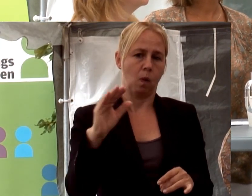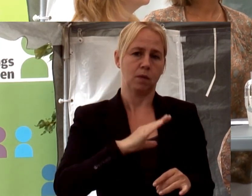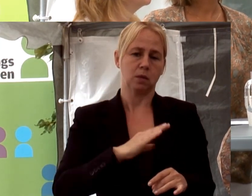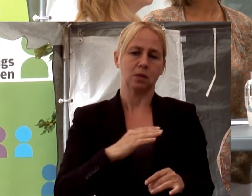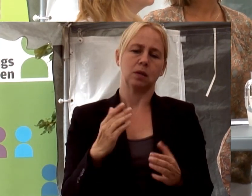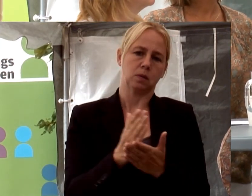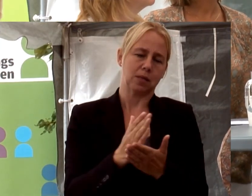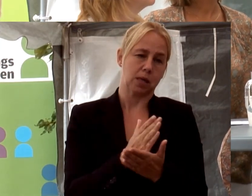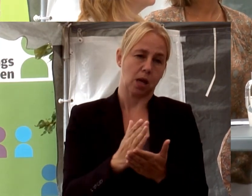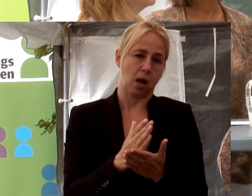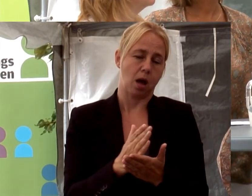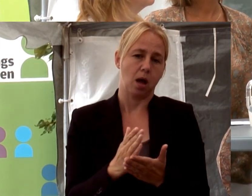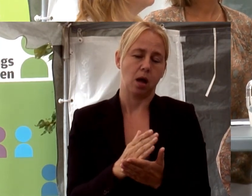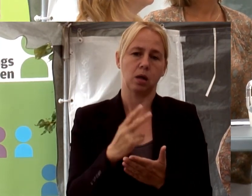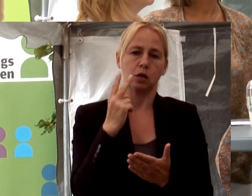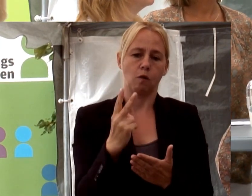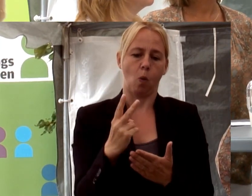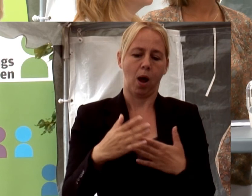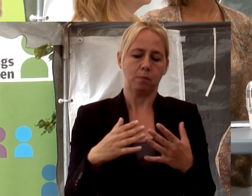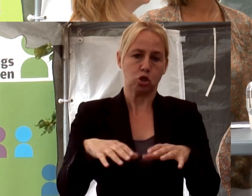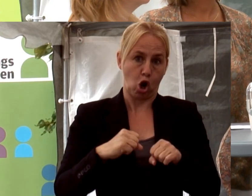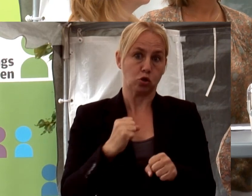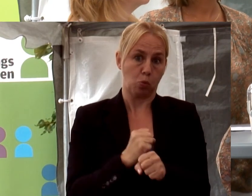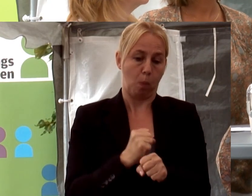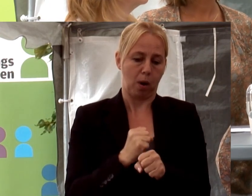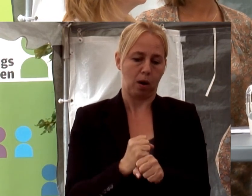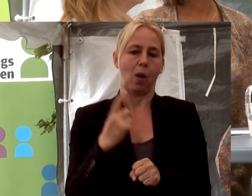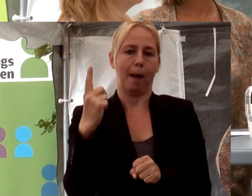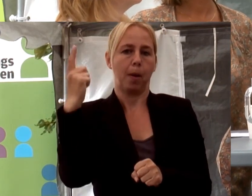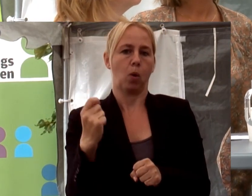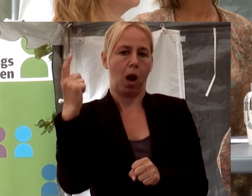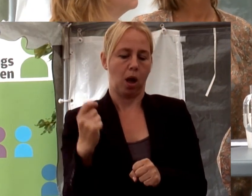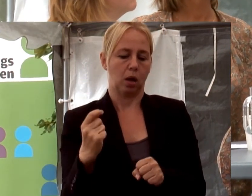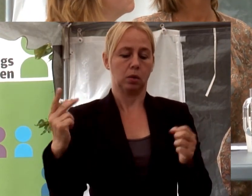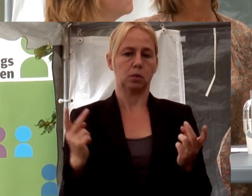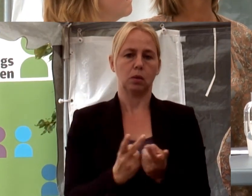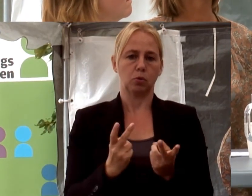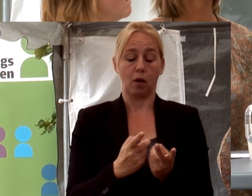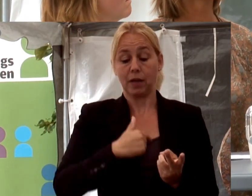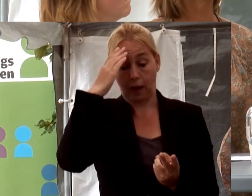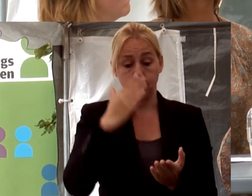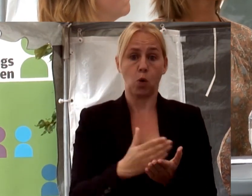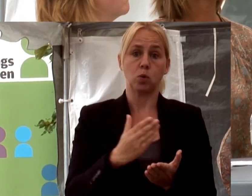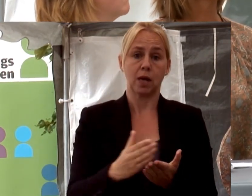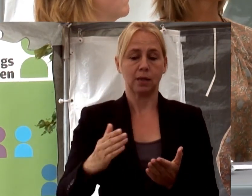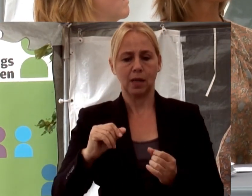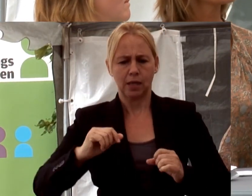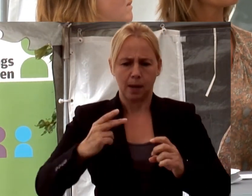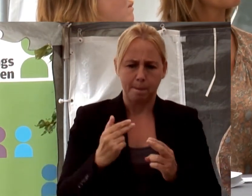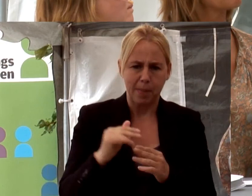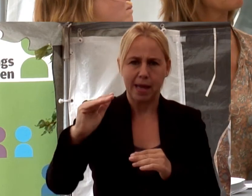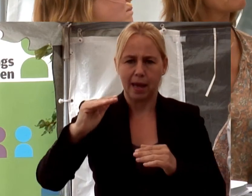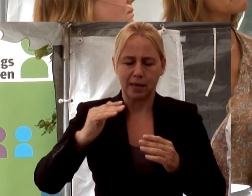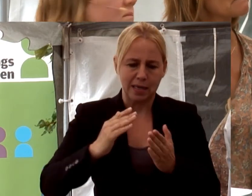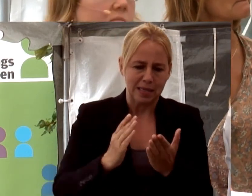så kommer vi vara cirkus två arbetstagare på varje pensionär. Vi kommer naturligtvis att kunna fortsätta rationalisera